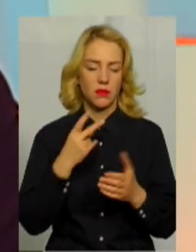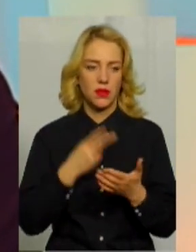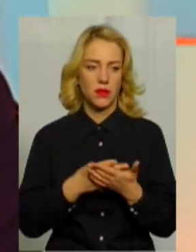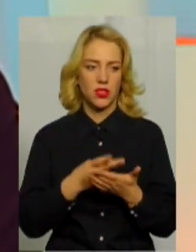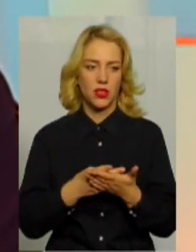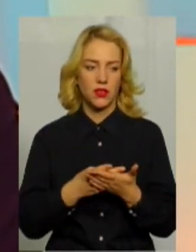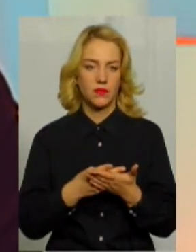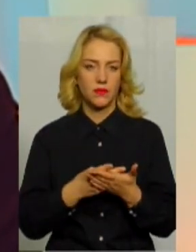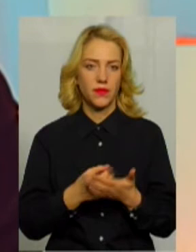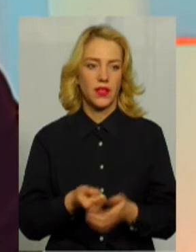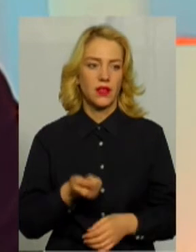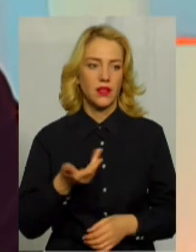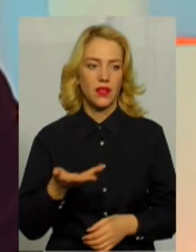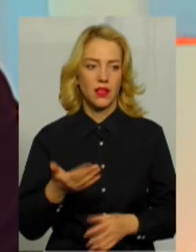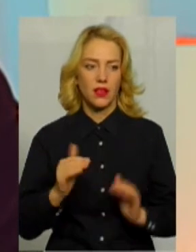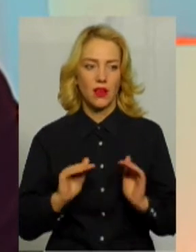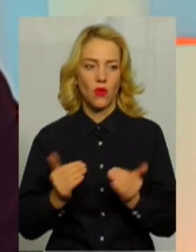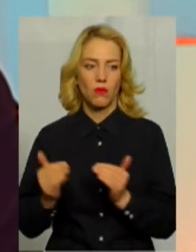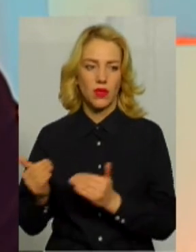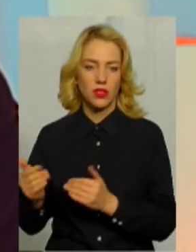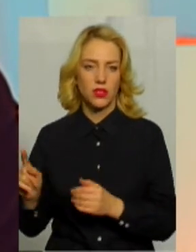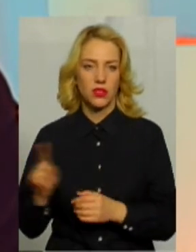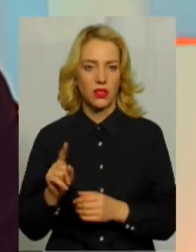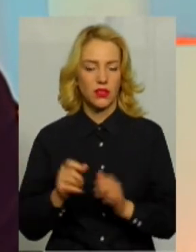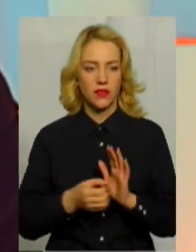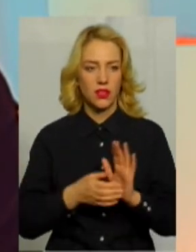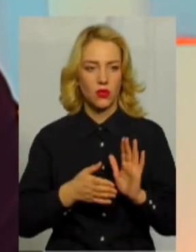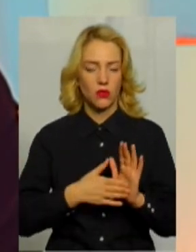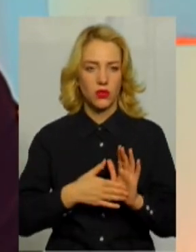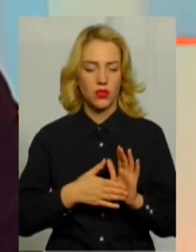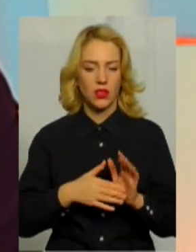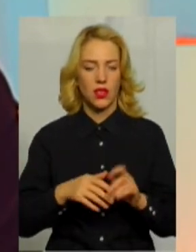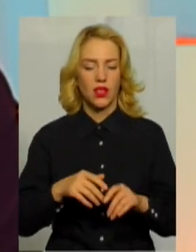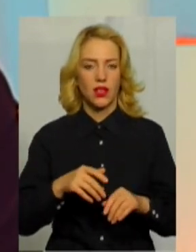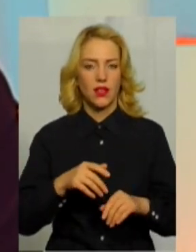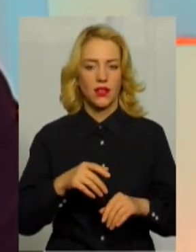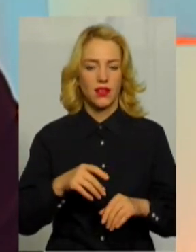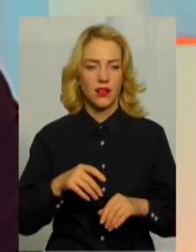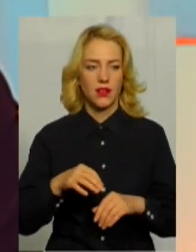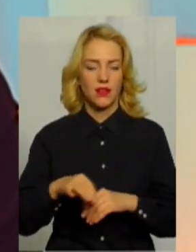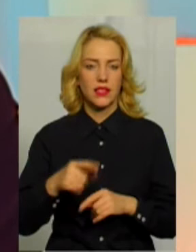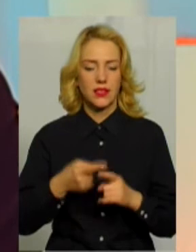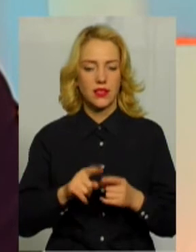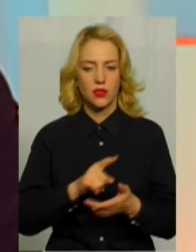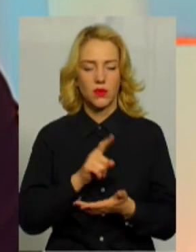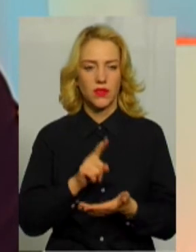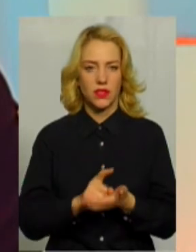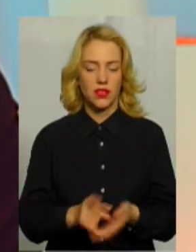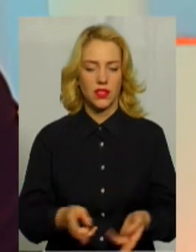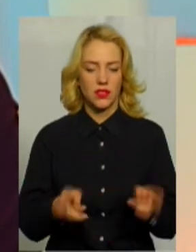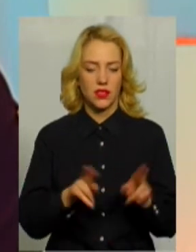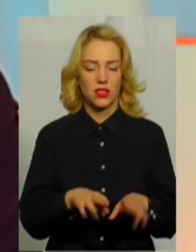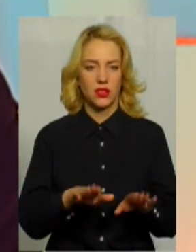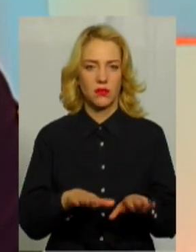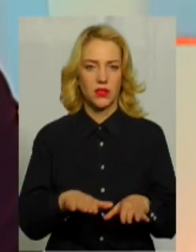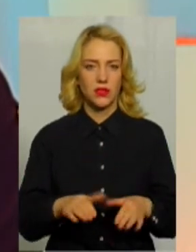декілька обмежень, які встановлюються кривднику. Це зобов'язання залишити місце проживання, це